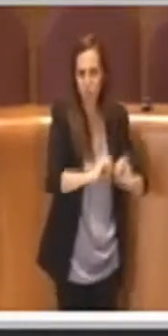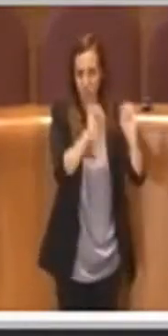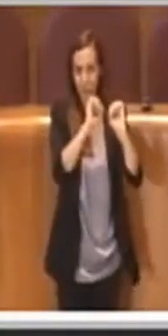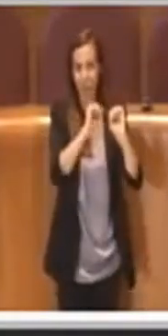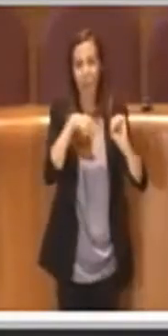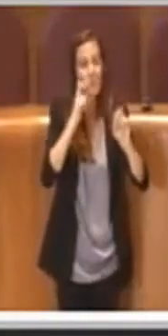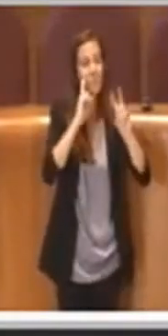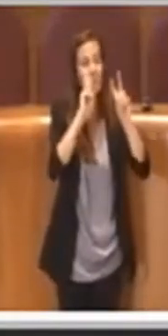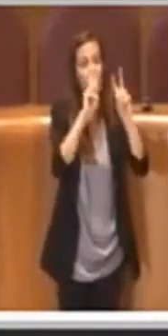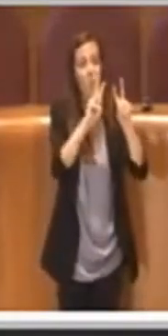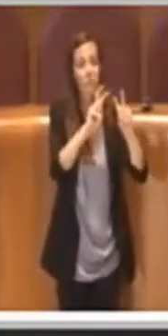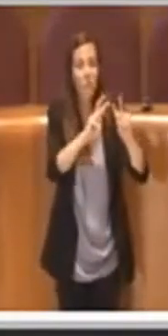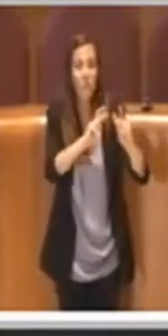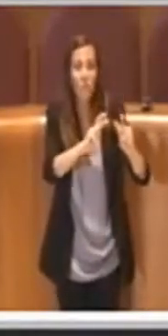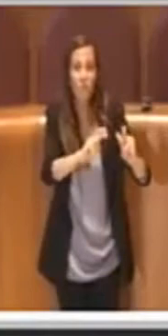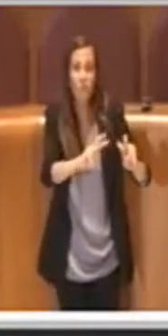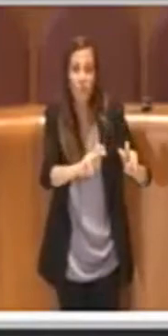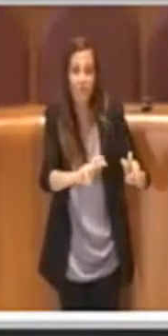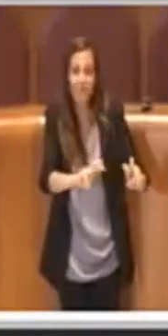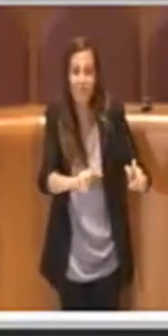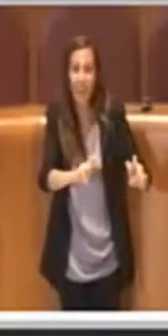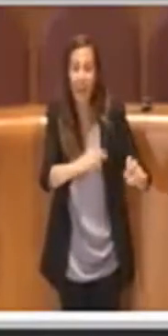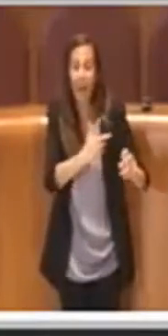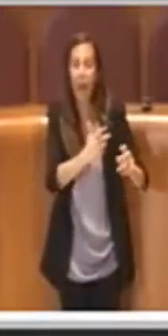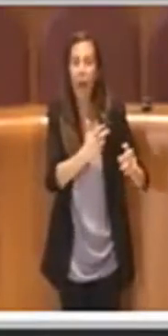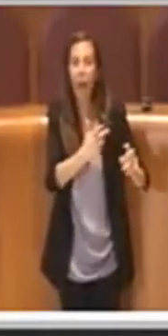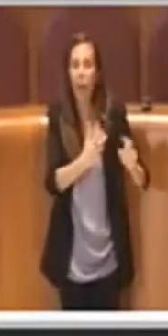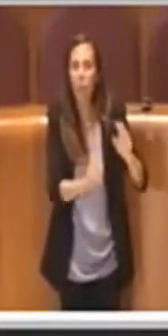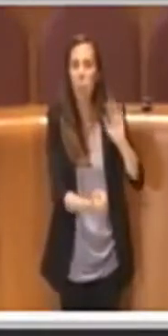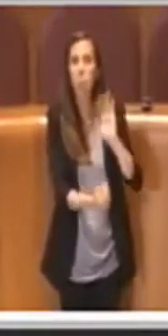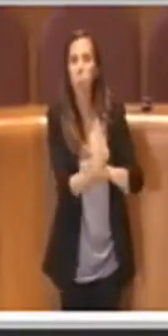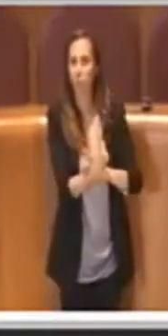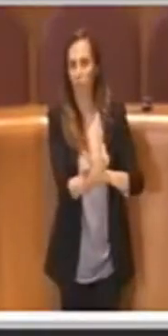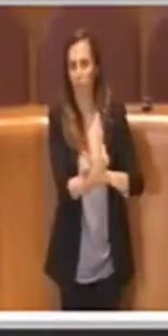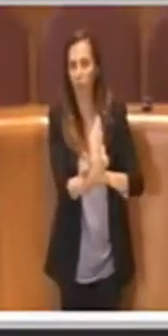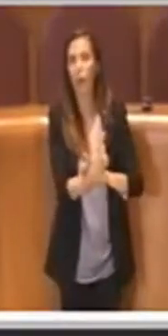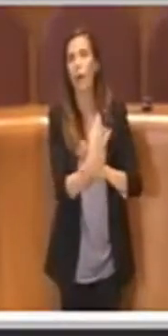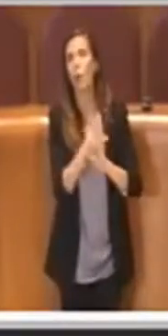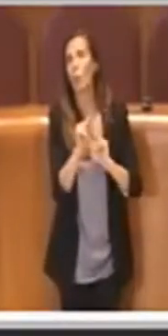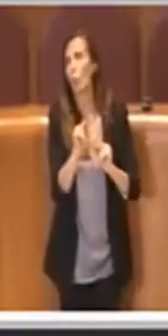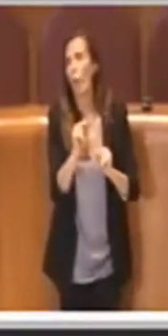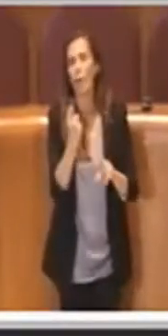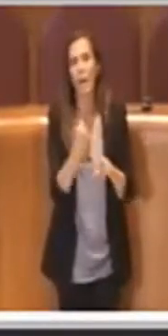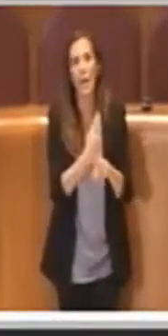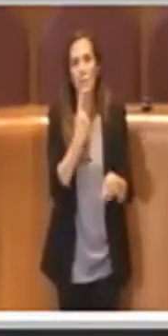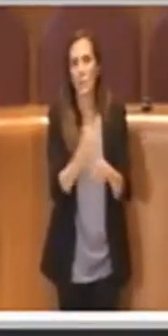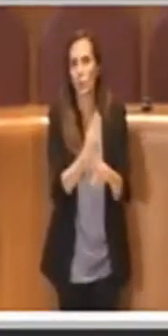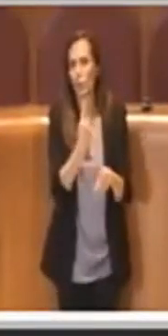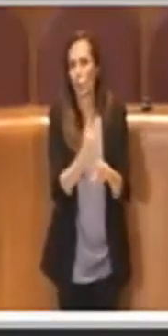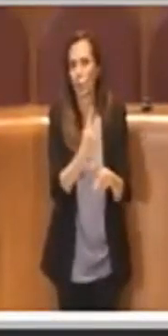evidenziate nuove necessità che sono state